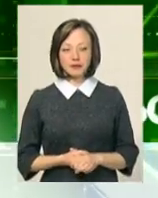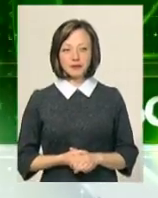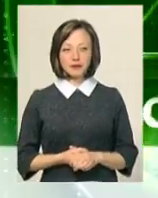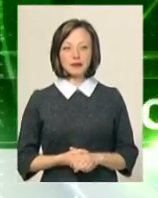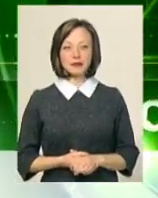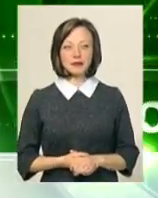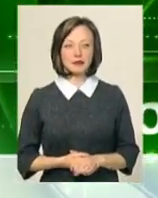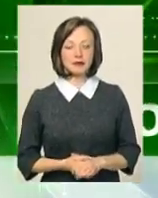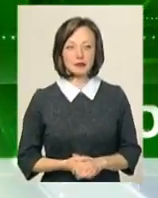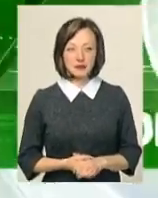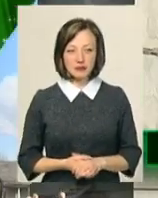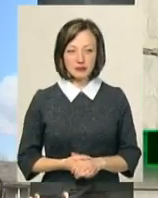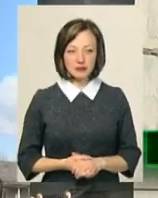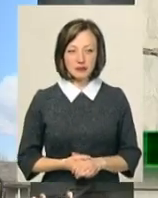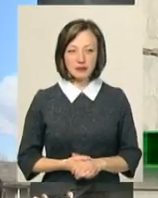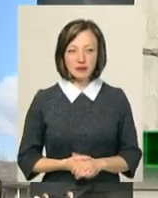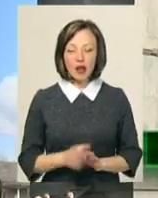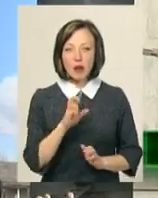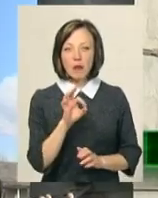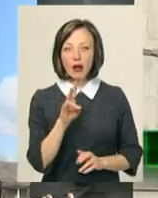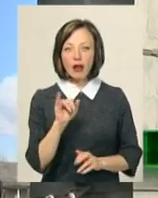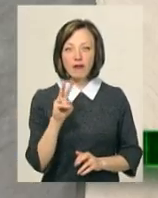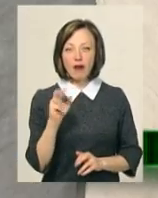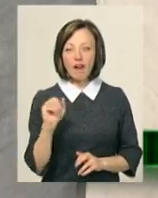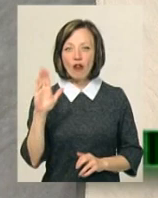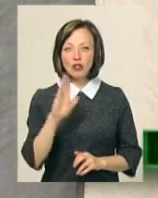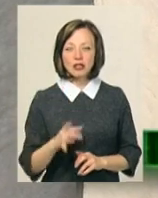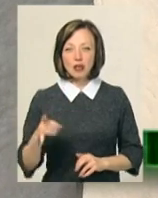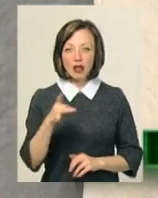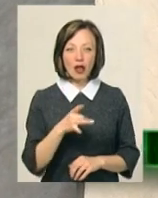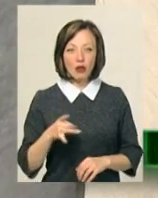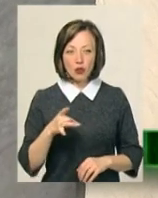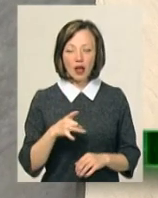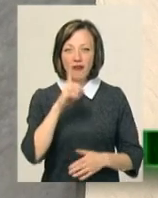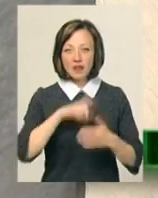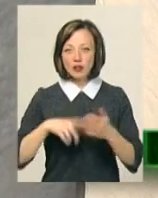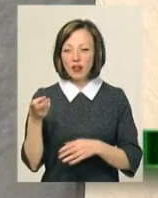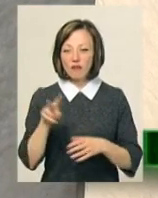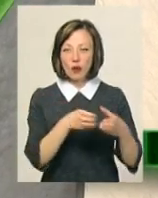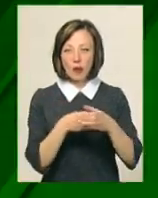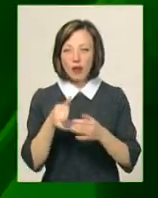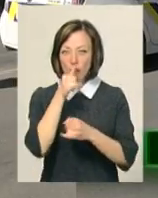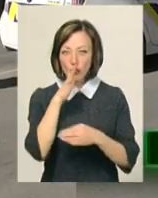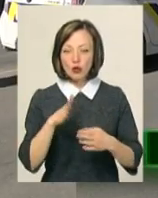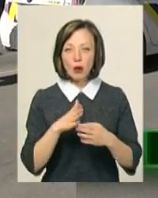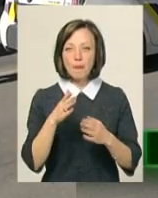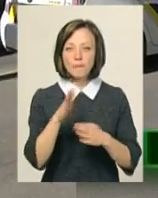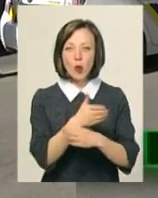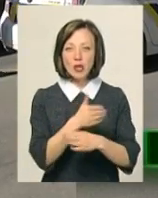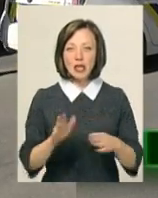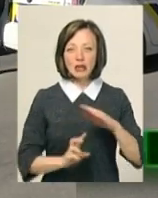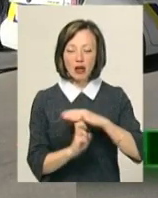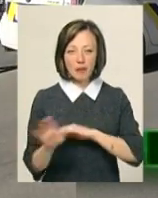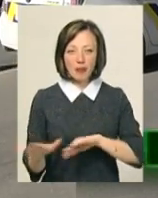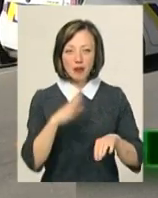Музика У Букиївці Волочийського району православні двох конфесій не можуть поділити храм. Із маршрутки в